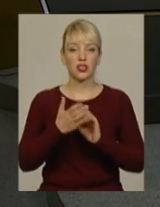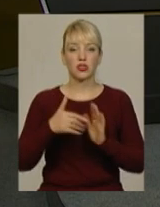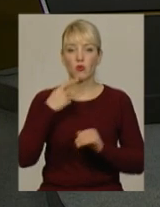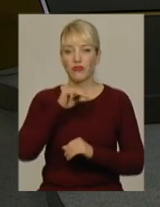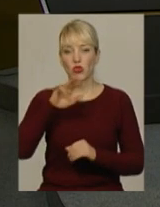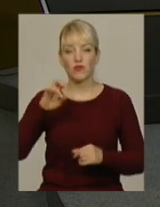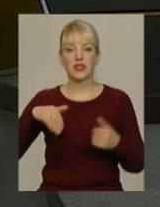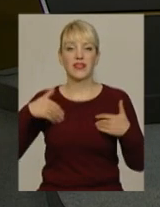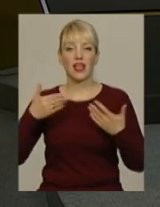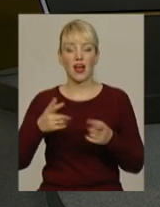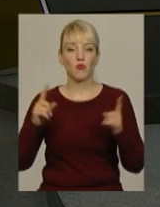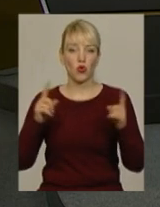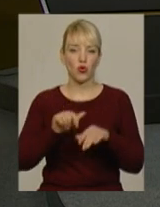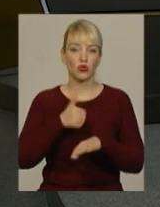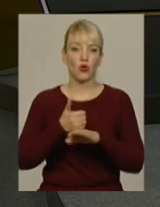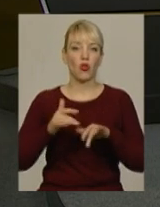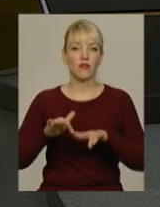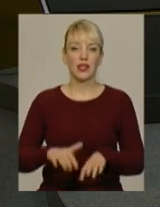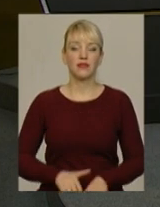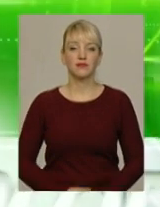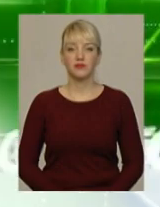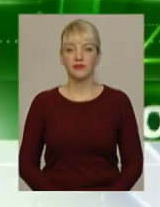Вітаємо. І спершу коротко про головне.